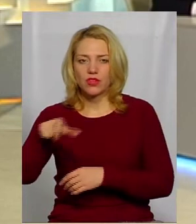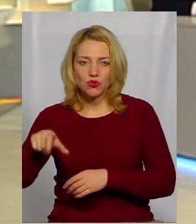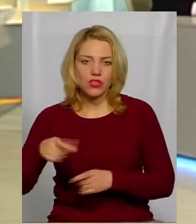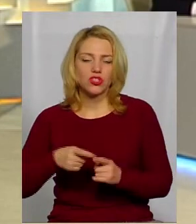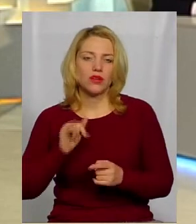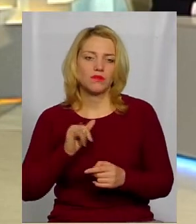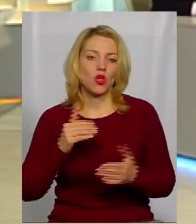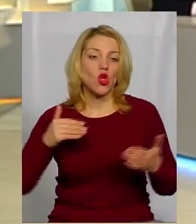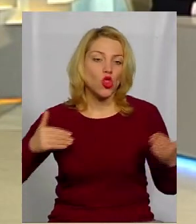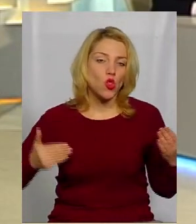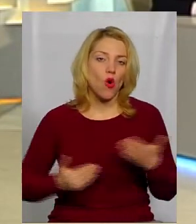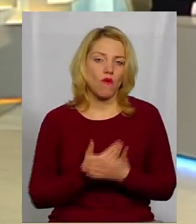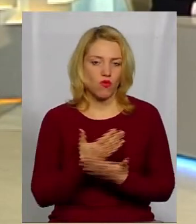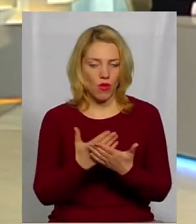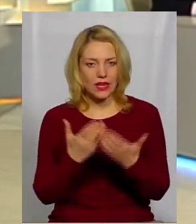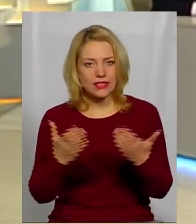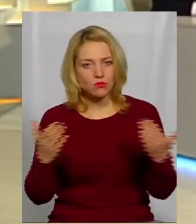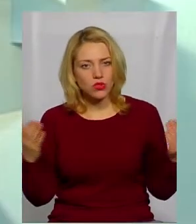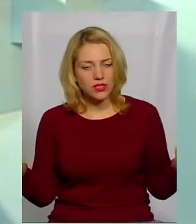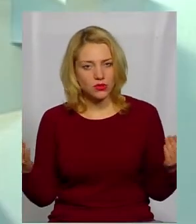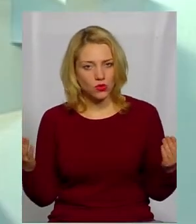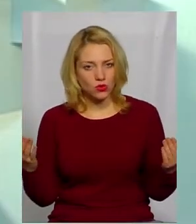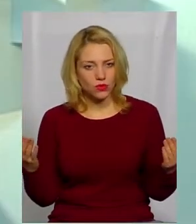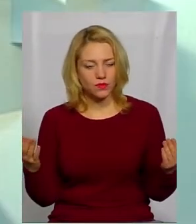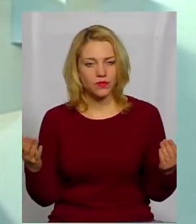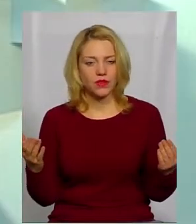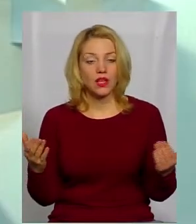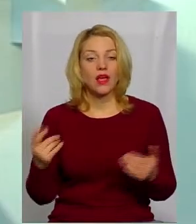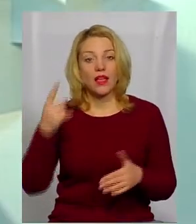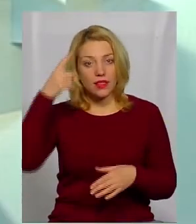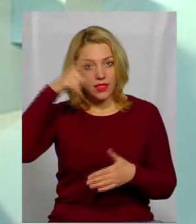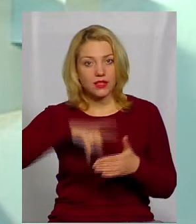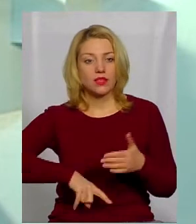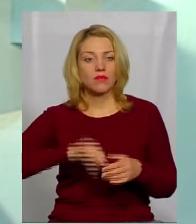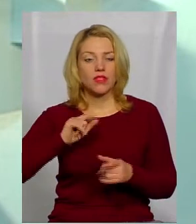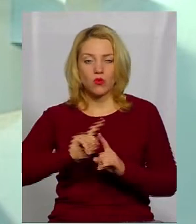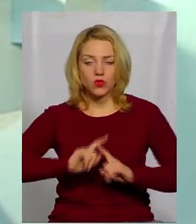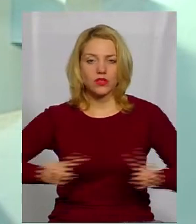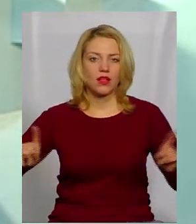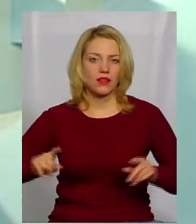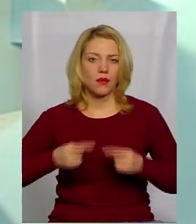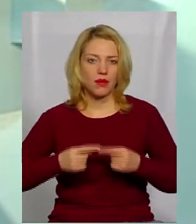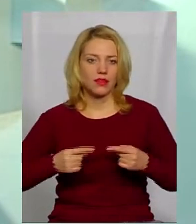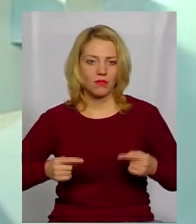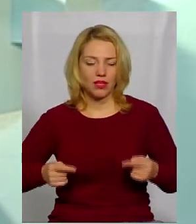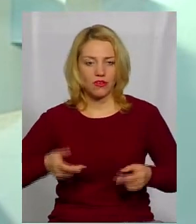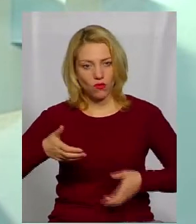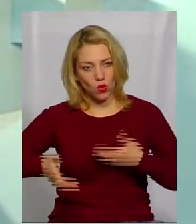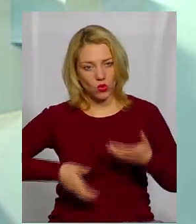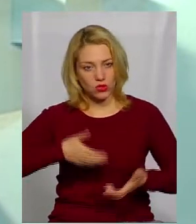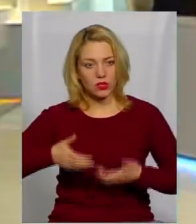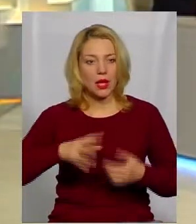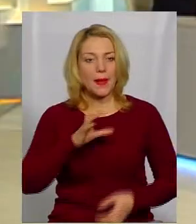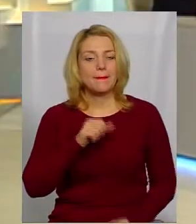місяця нову експозицію, нову виставку, дійсно, унікальних предметів з розкопок